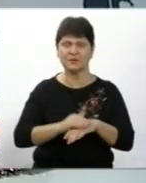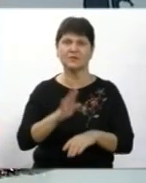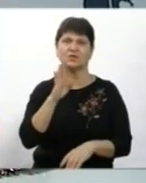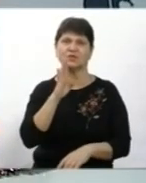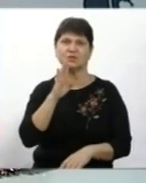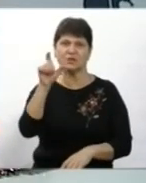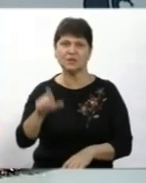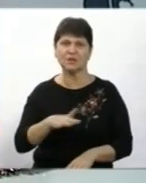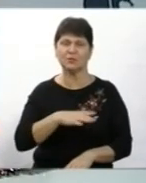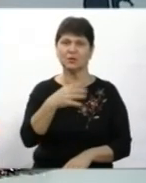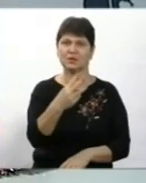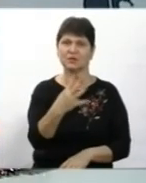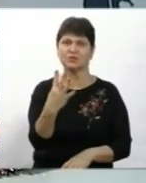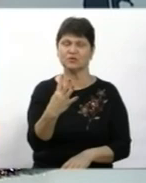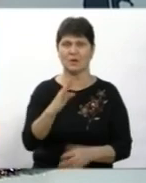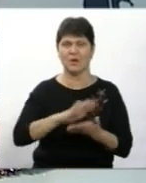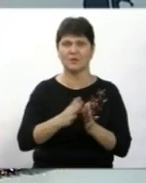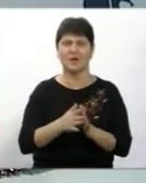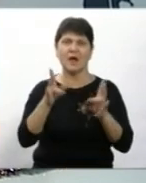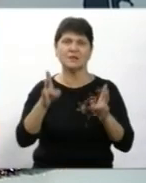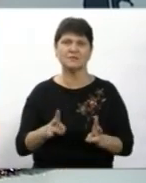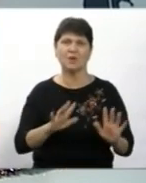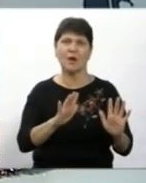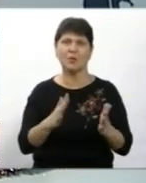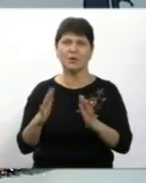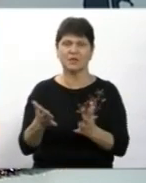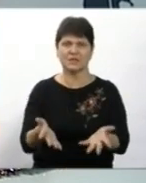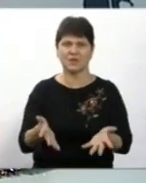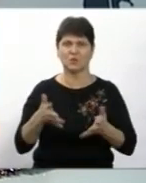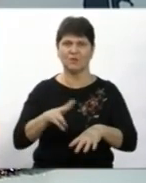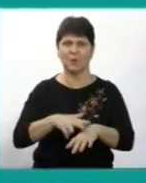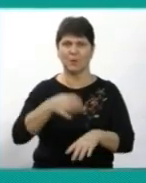34 роки Обставини надзвичайної події з'ясовує поліція